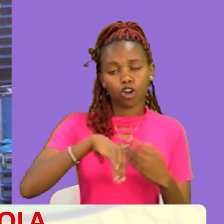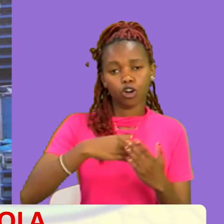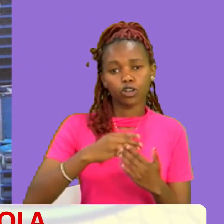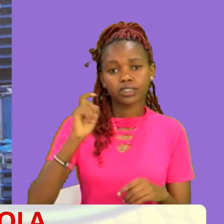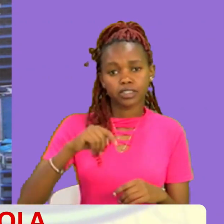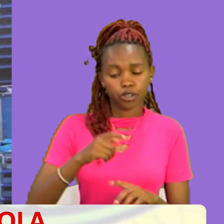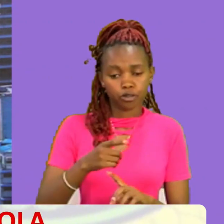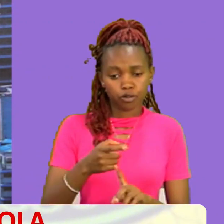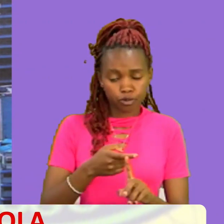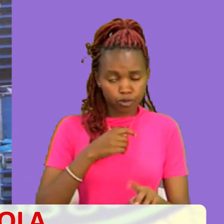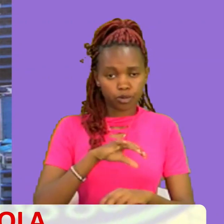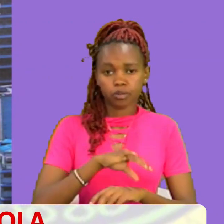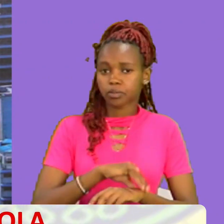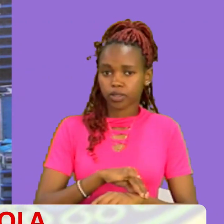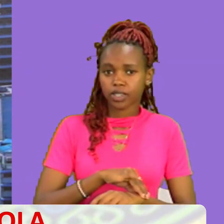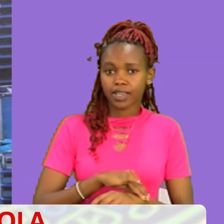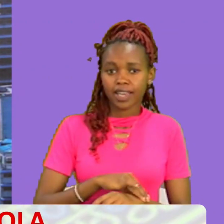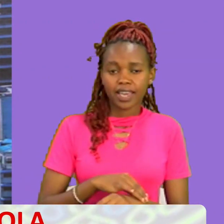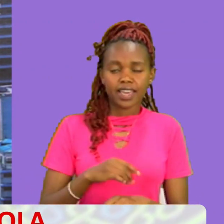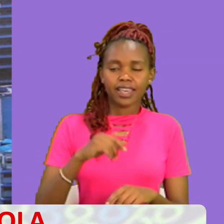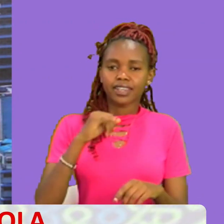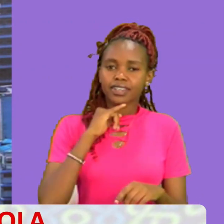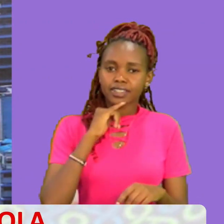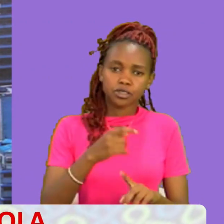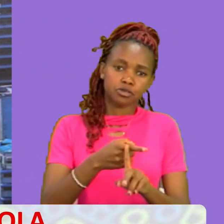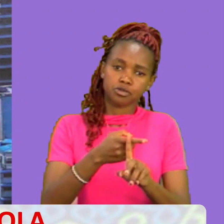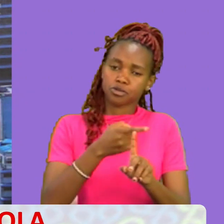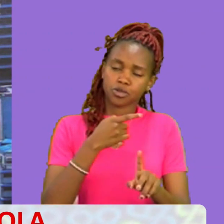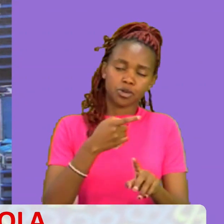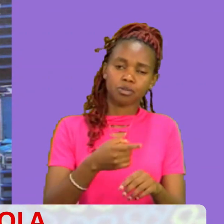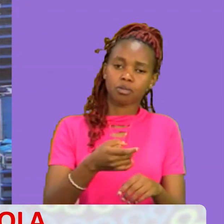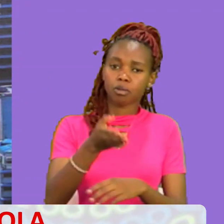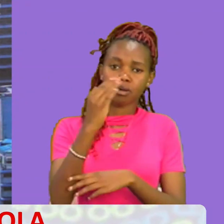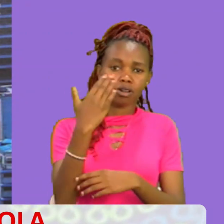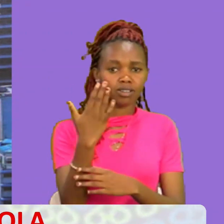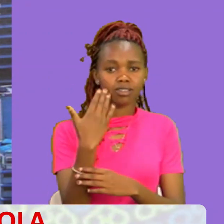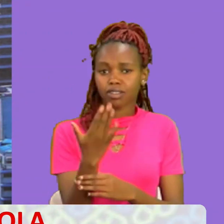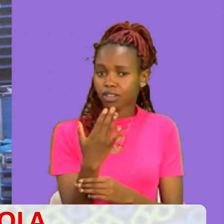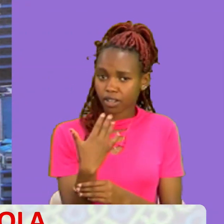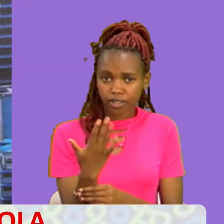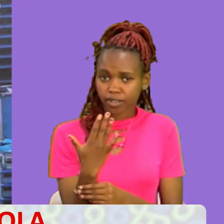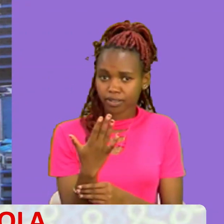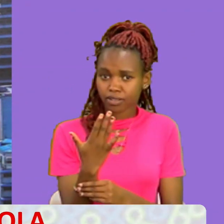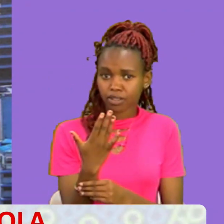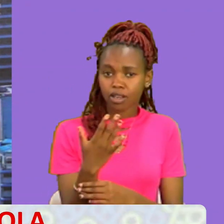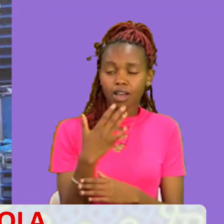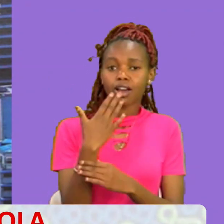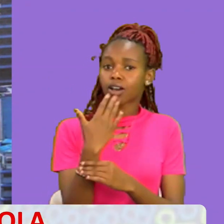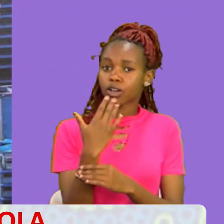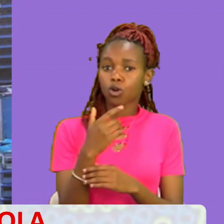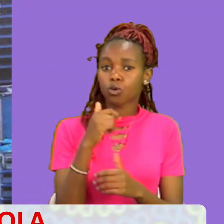Benefiti zote Ampuno zitaji katika maisha Ziko katika mikone ya mungu Na mikone ya mungu ni gani Mkone wa mungu ni biblia